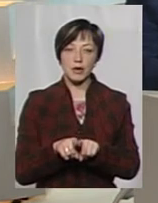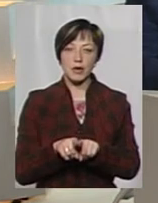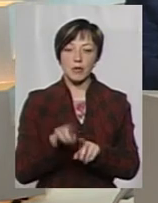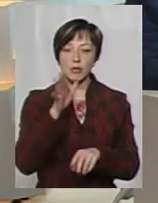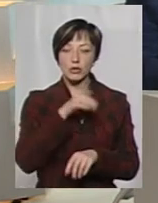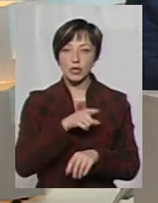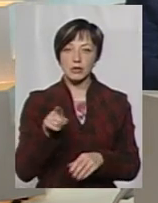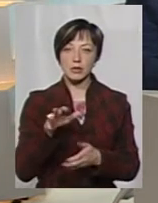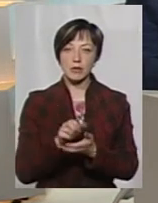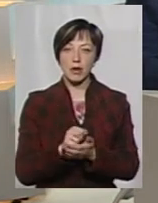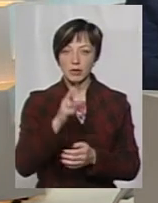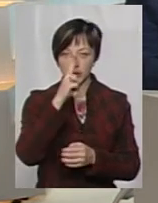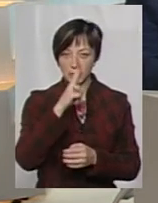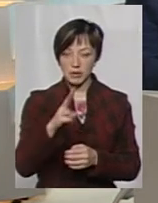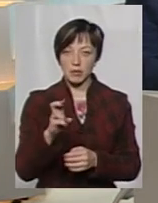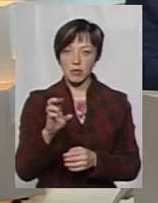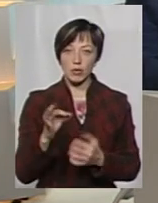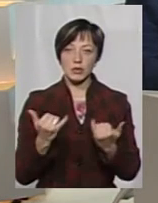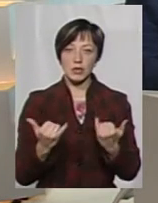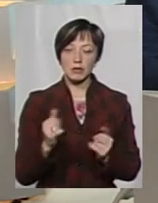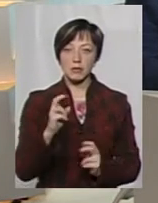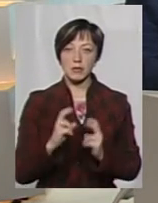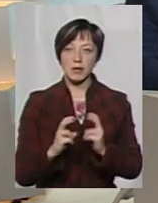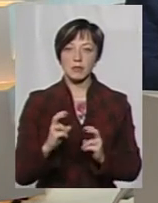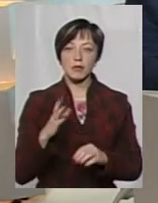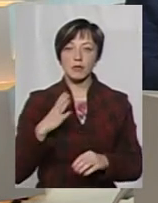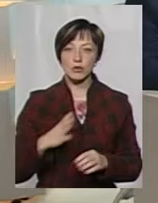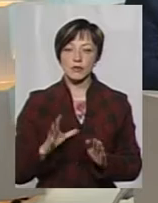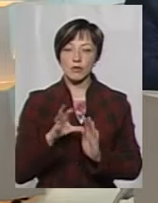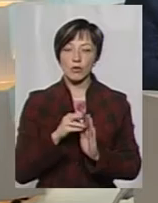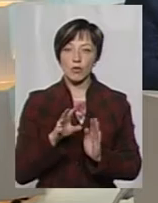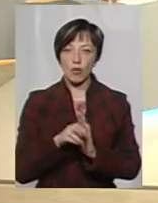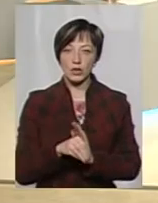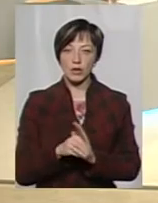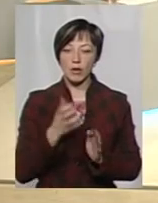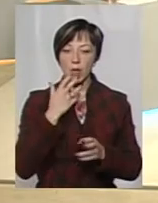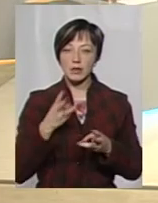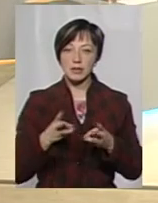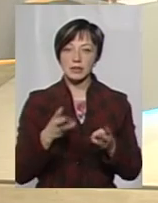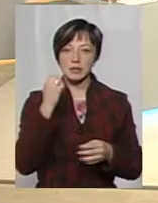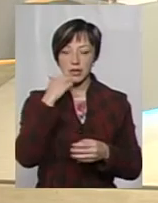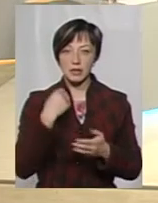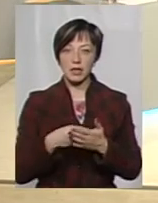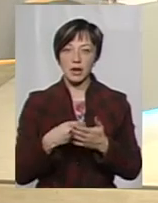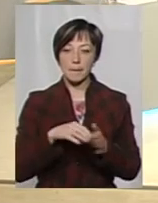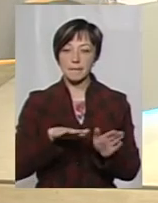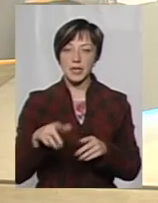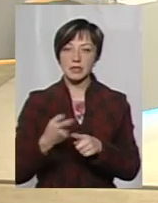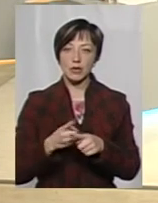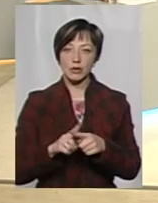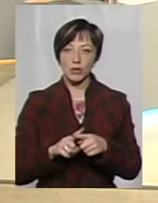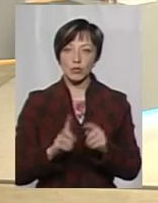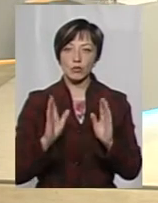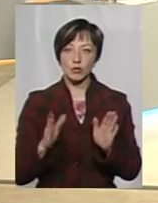займає порядка двох місяців, тому зараз підприємства мусять входити в опалювальний сезон по старих тарифах, а після того, як буде